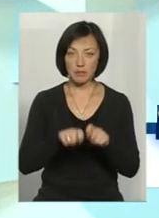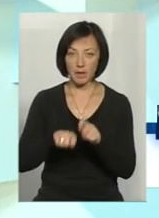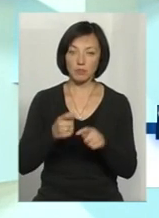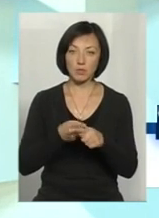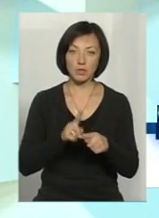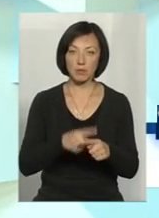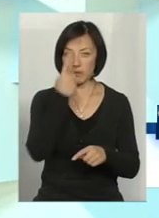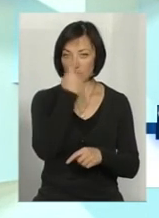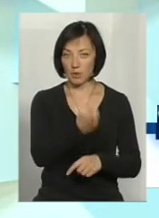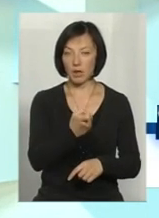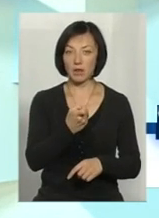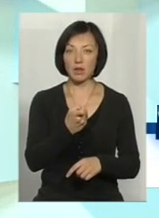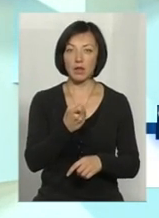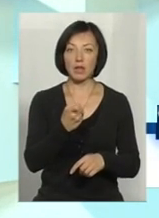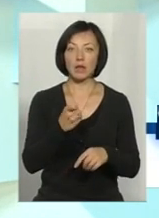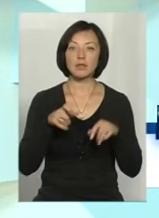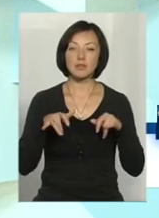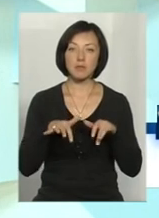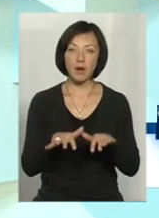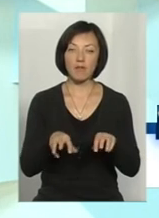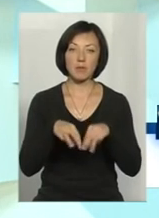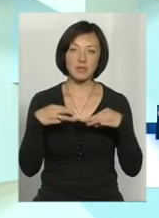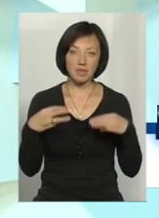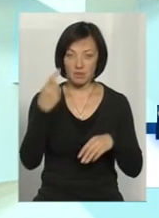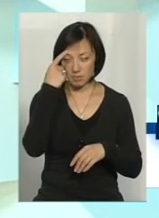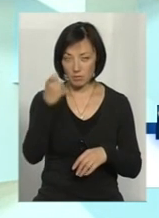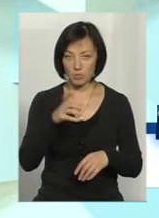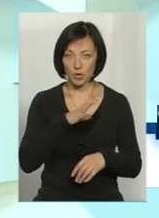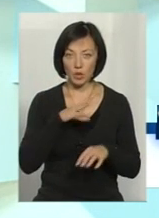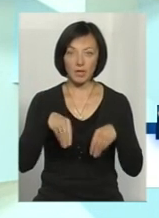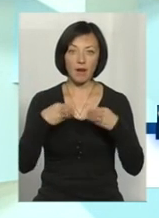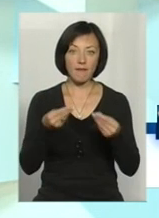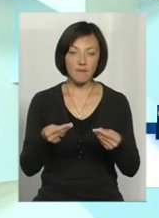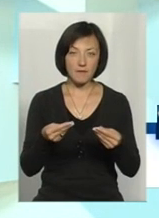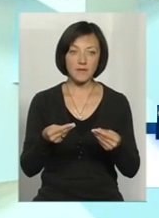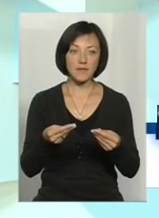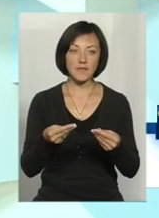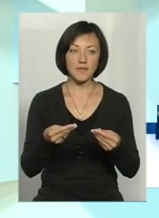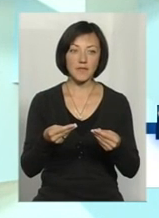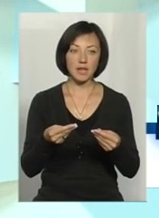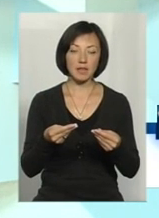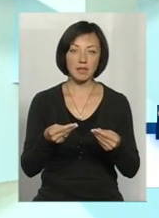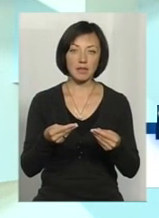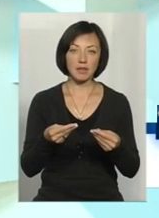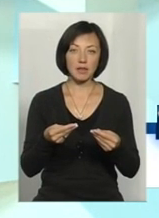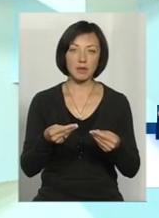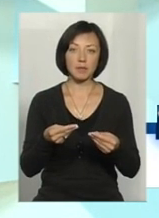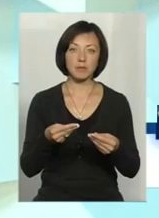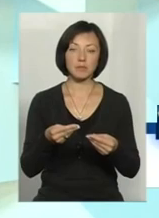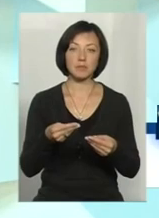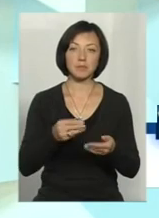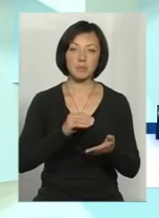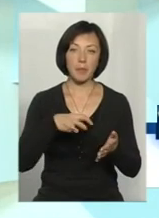матеріалах повідомляла Департамент заповідної справи Міністерства, і давала відповідні інформаційні запити для отримання інформації від